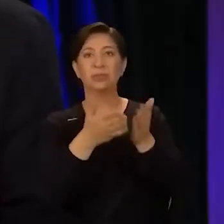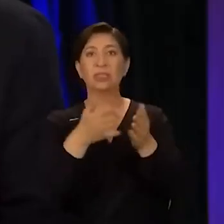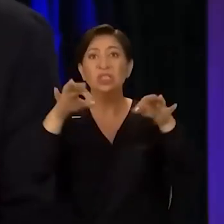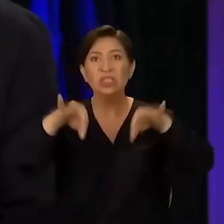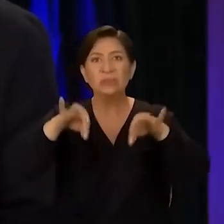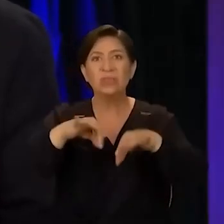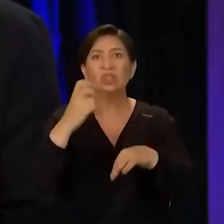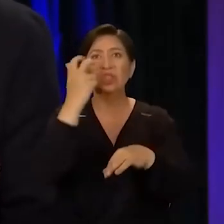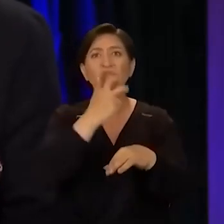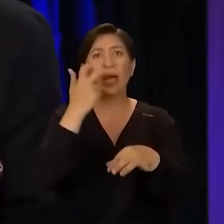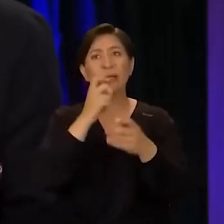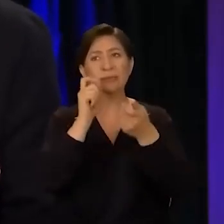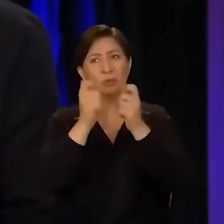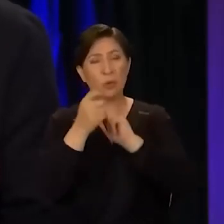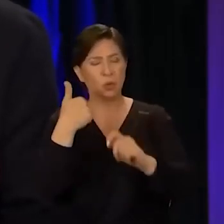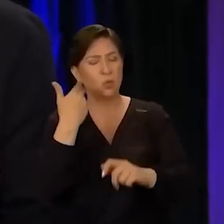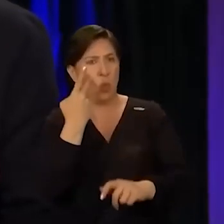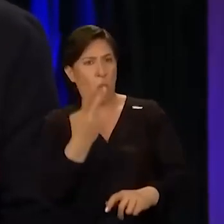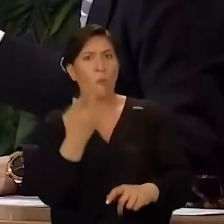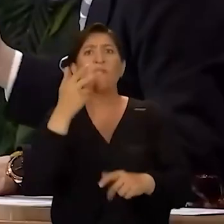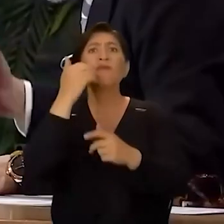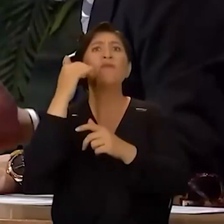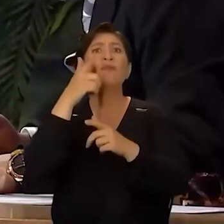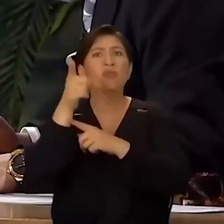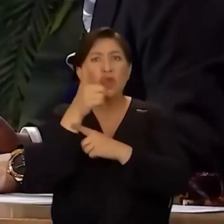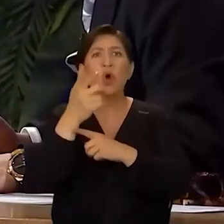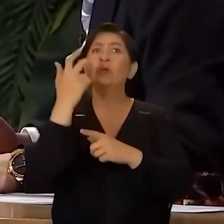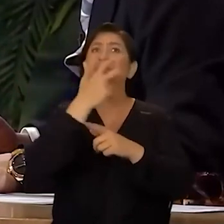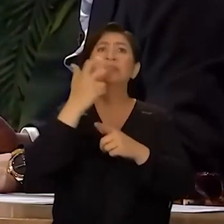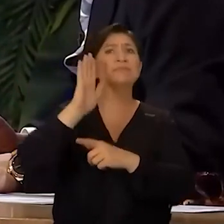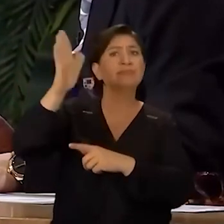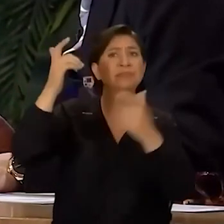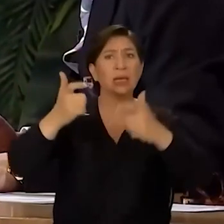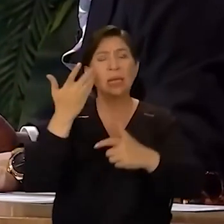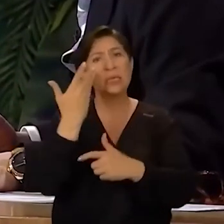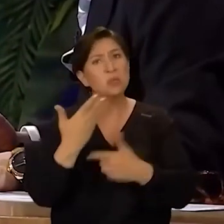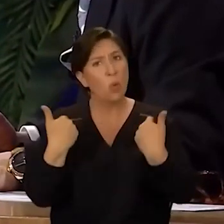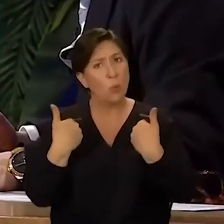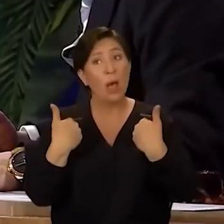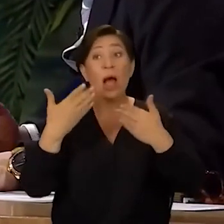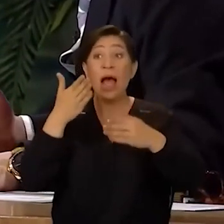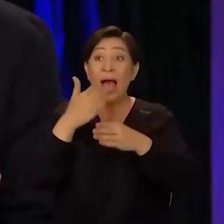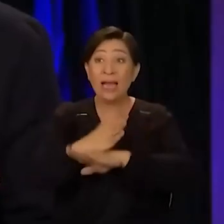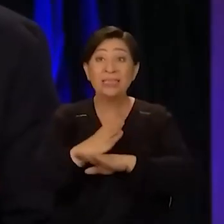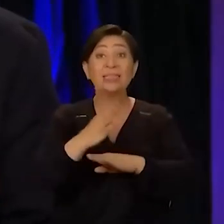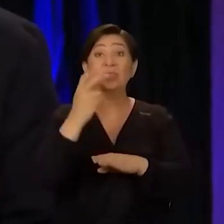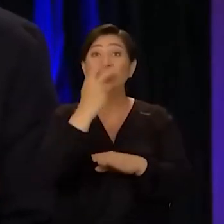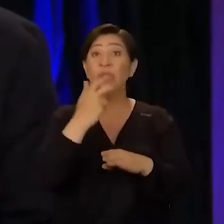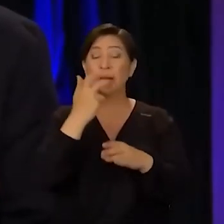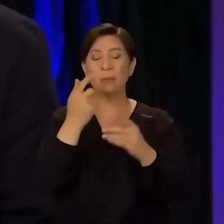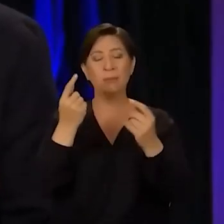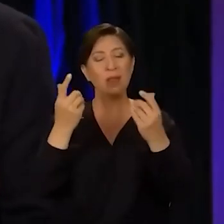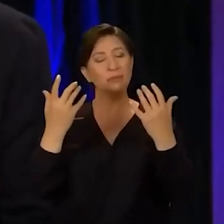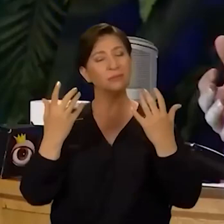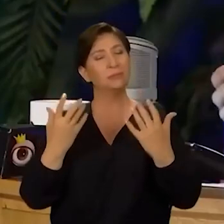şarkı söyleyişlerini de işte görüyorum videolarda şurada burada sahneye çıktığın yerlerden izliyorum. Hakikaten şarkı söyleyişinde çok